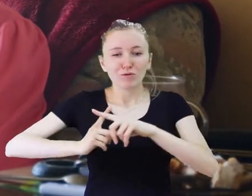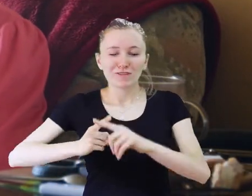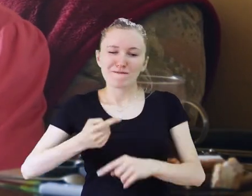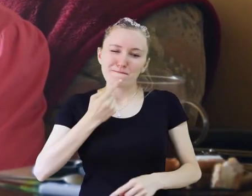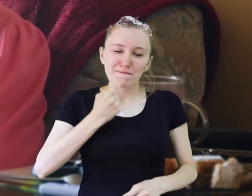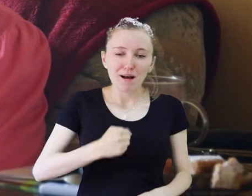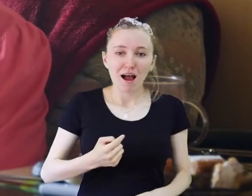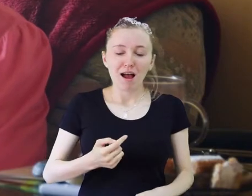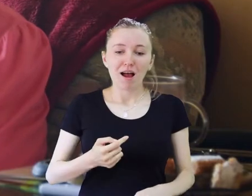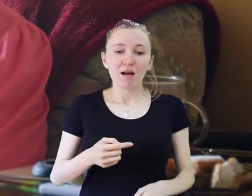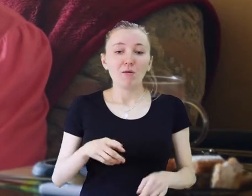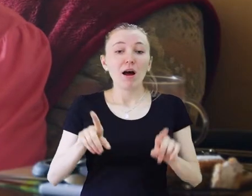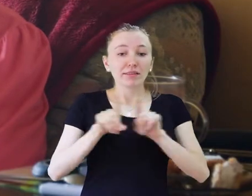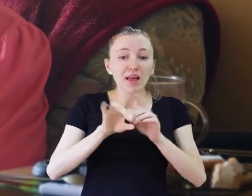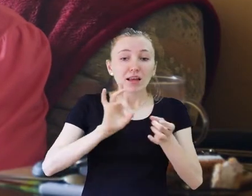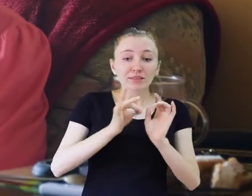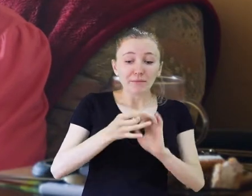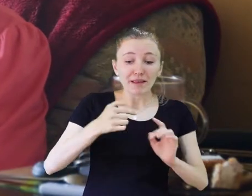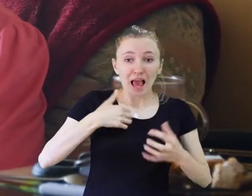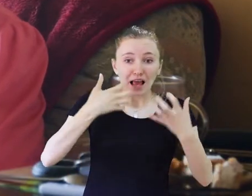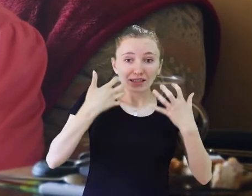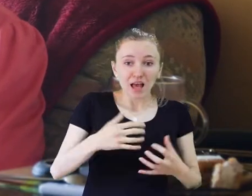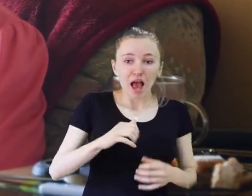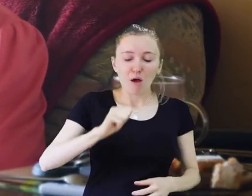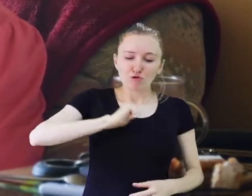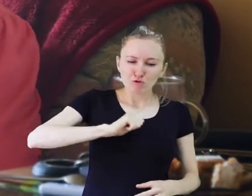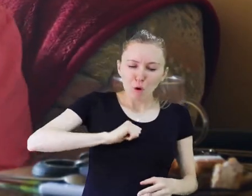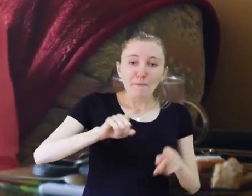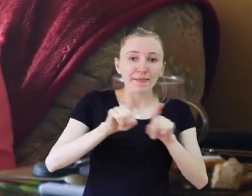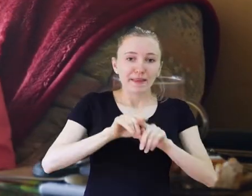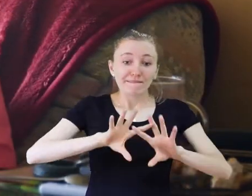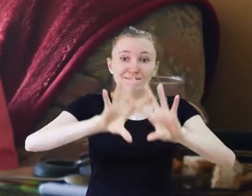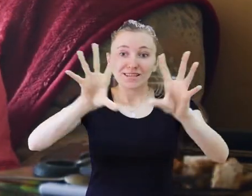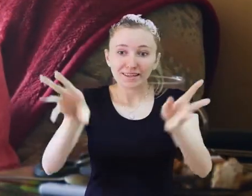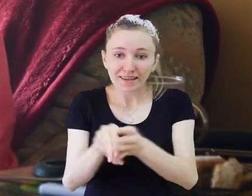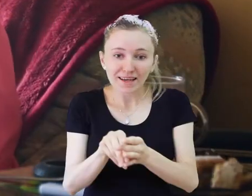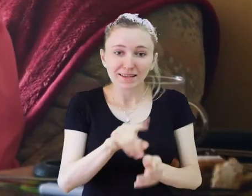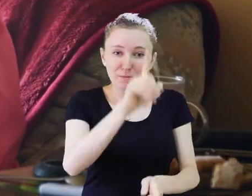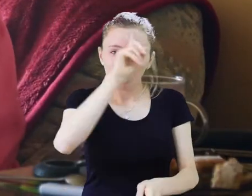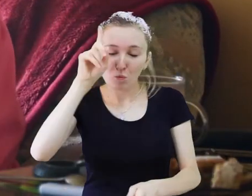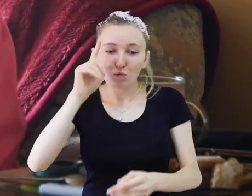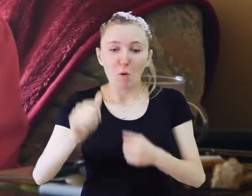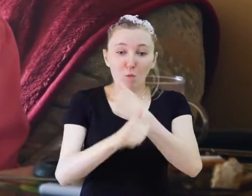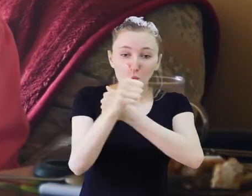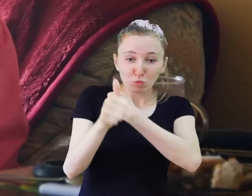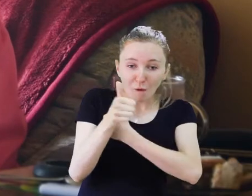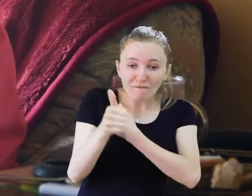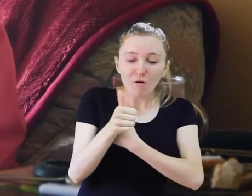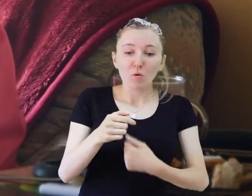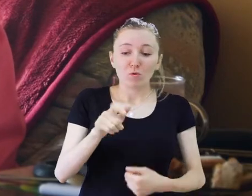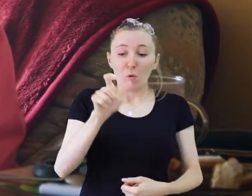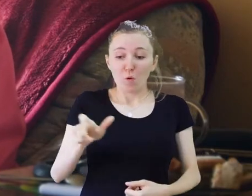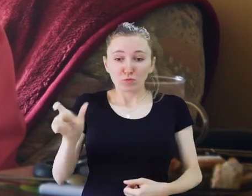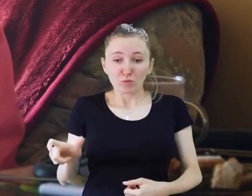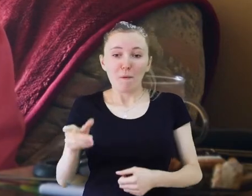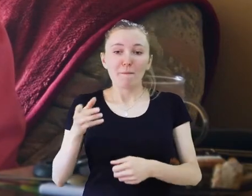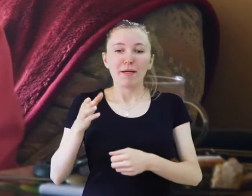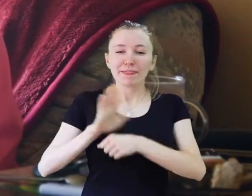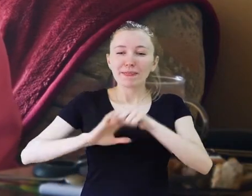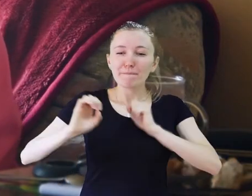mniej barwne, mniej wartościowe. No i również jak gdyby udawał, miałam